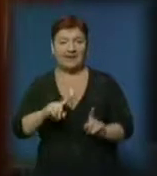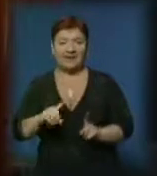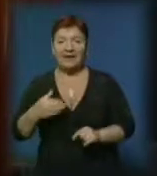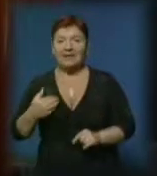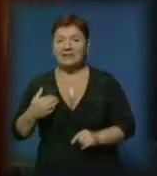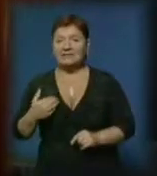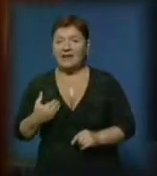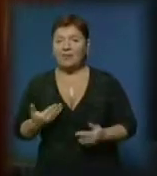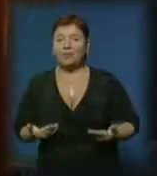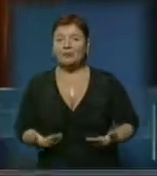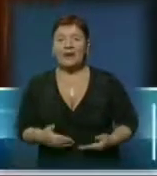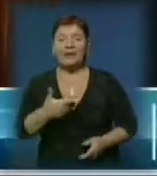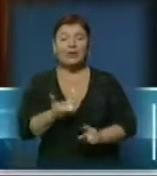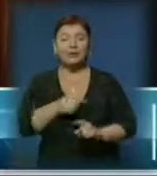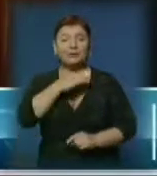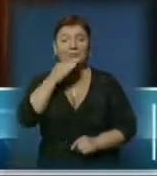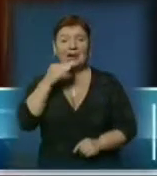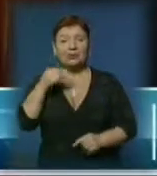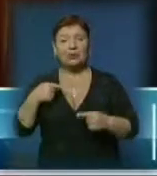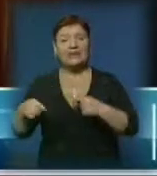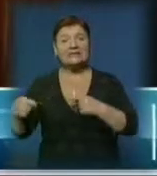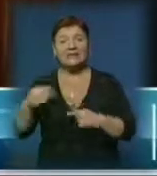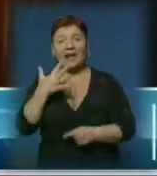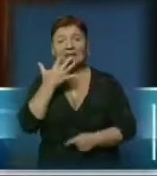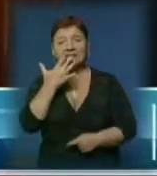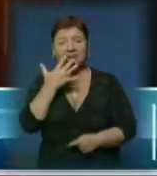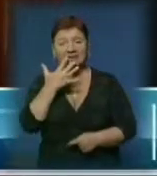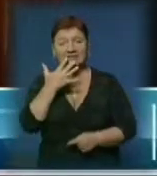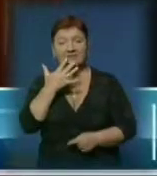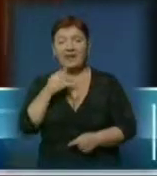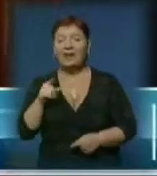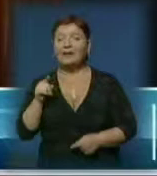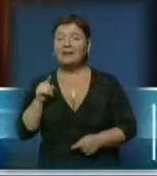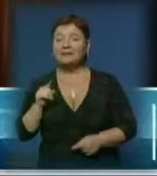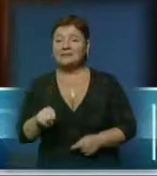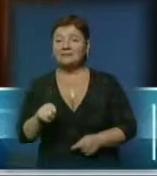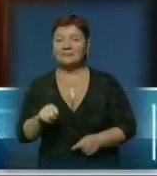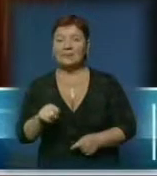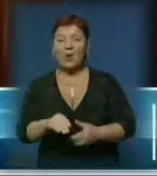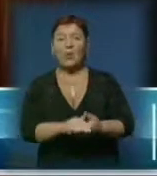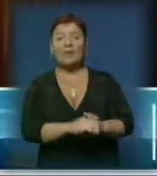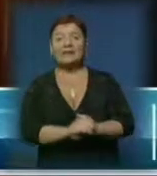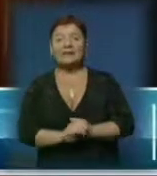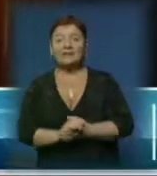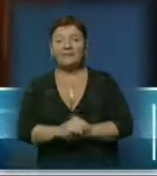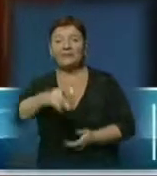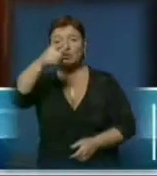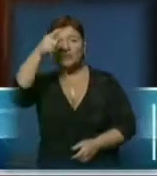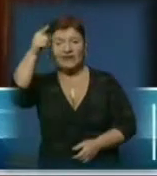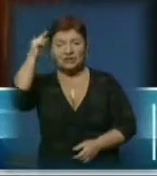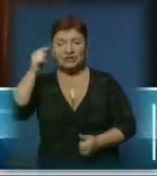Закарпатті проживає дуже багато різних національностей, і оці колективи, наприклад, Словаччини